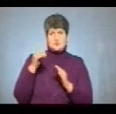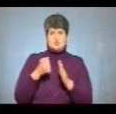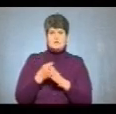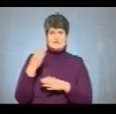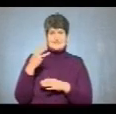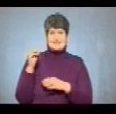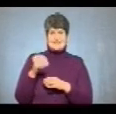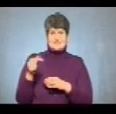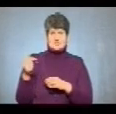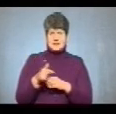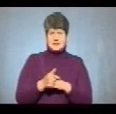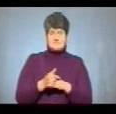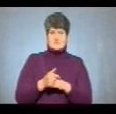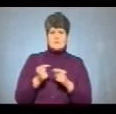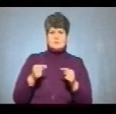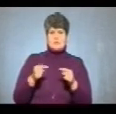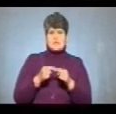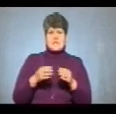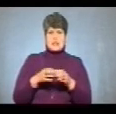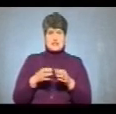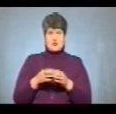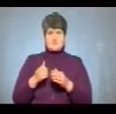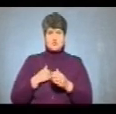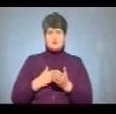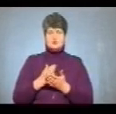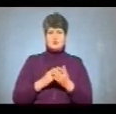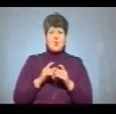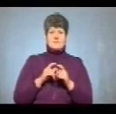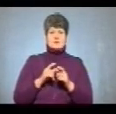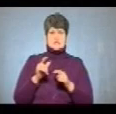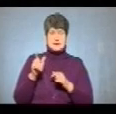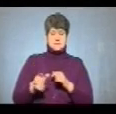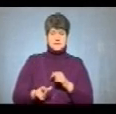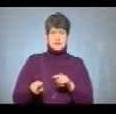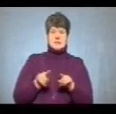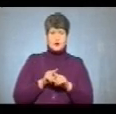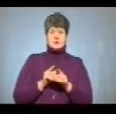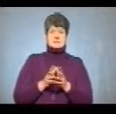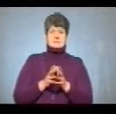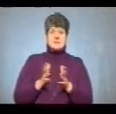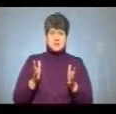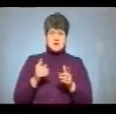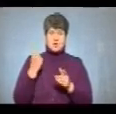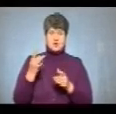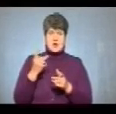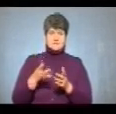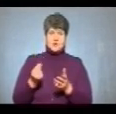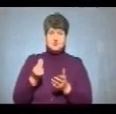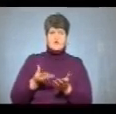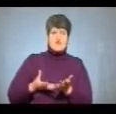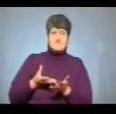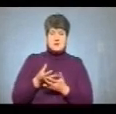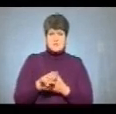тисяч гривень відповідної категорії військовослужбовців. Також збільшуються одноразові грошові виплати, які